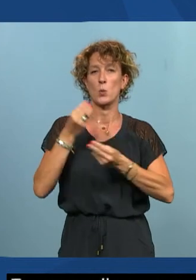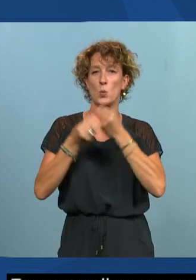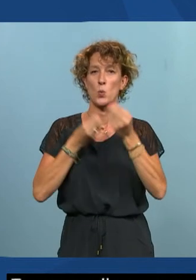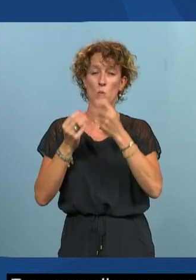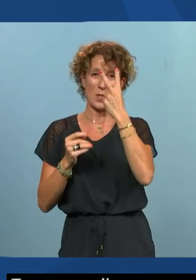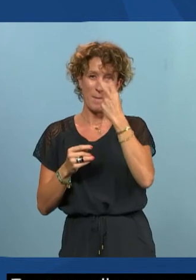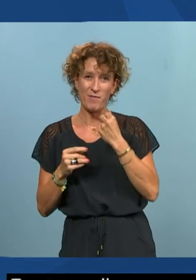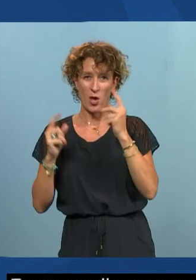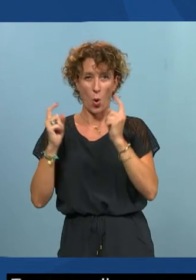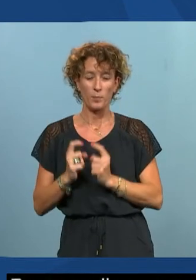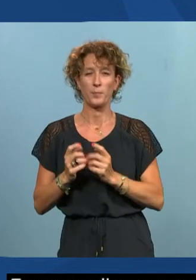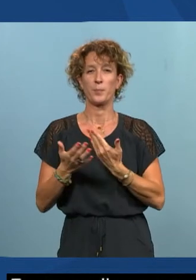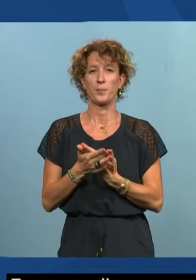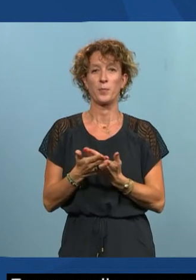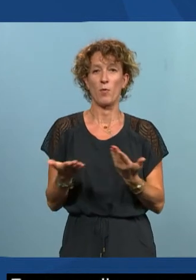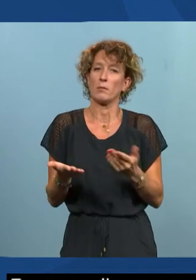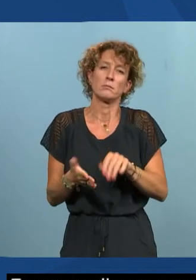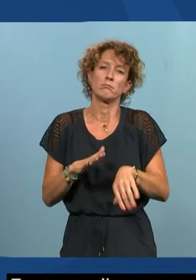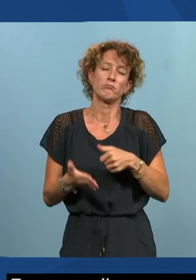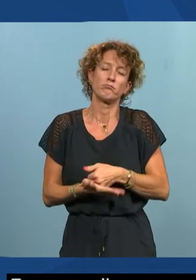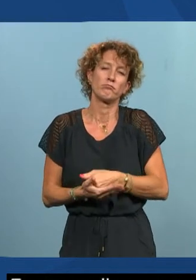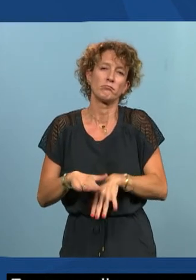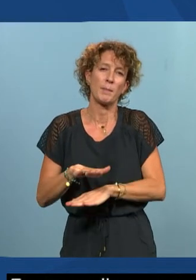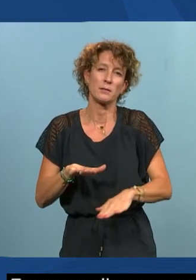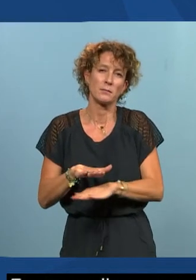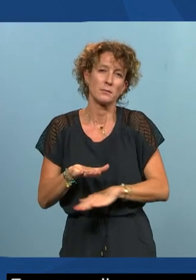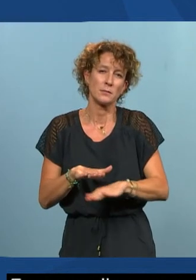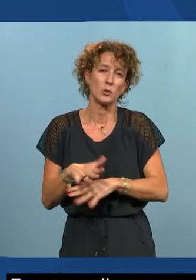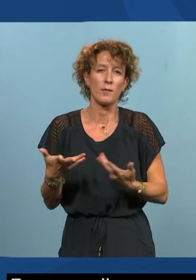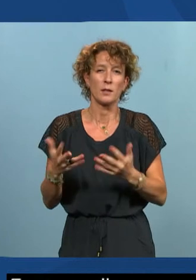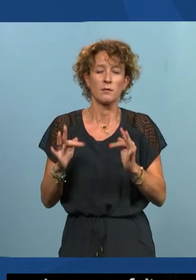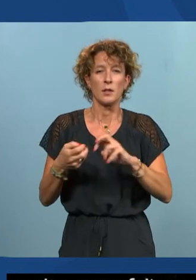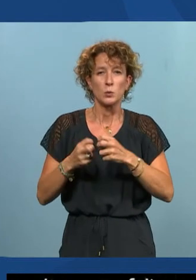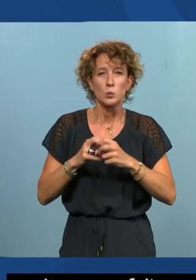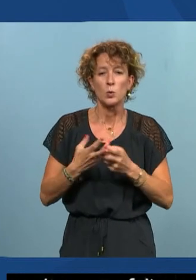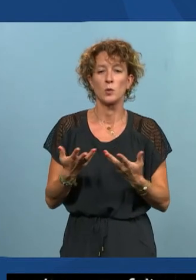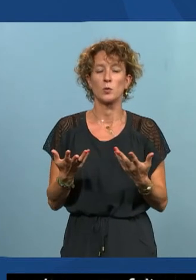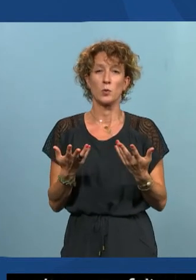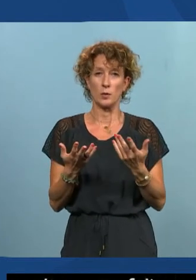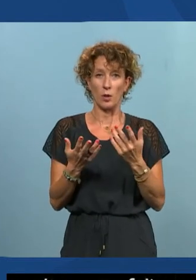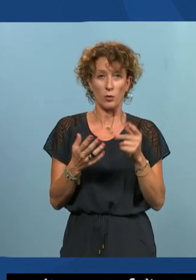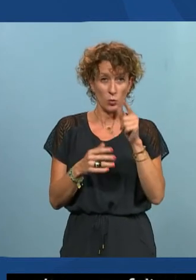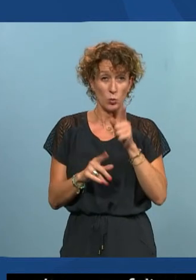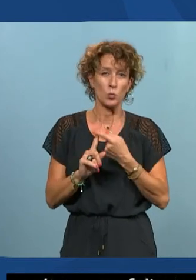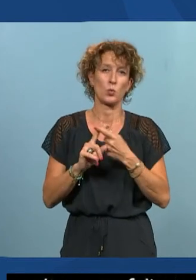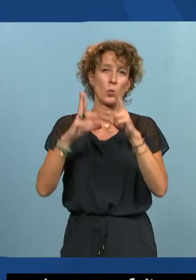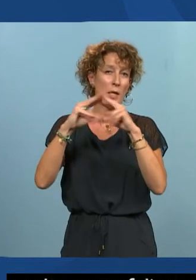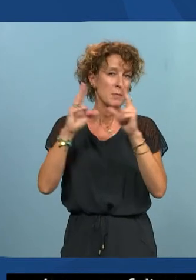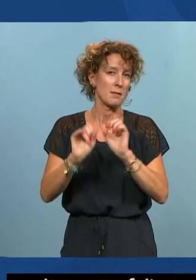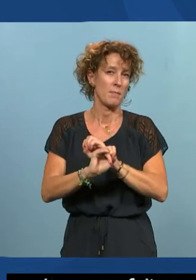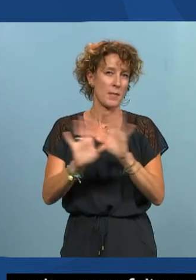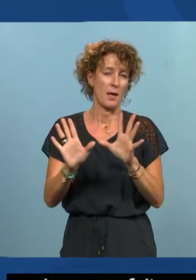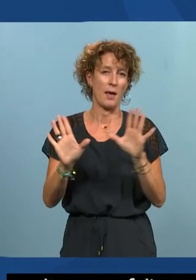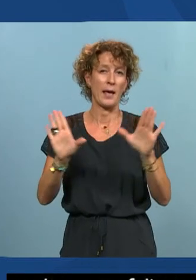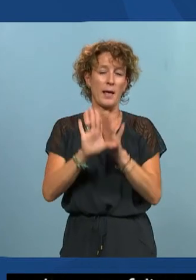voilà là c'est vraiment quelques bases avec la structuration que je disais tout à l'heure expliciter vos liens et décrire les images la